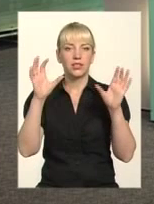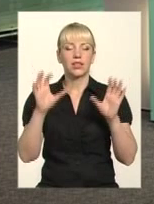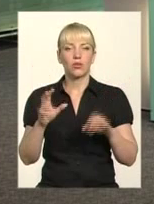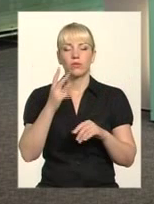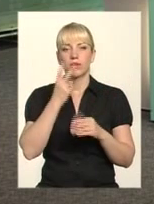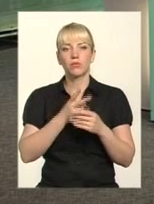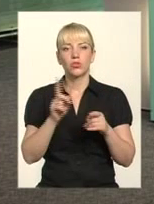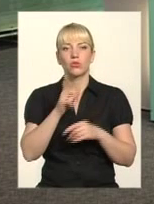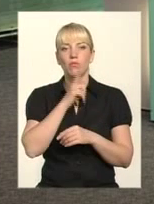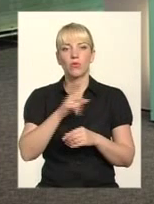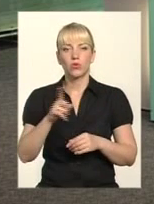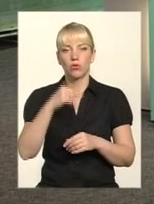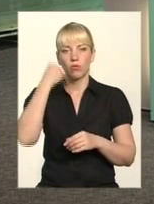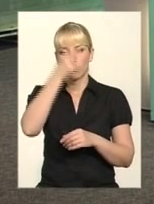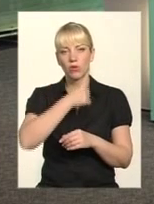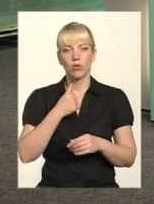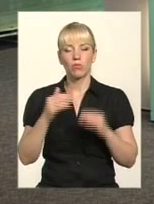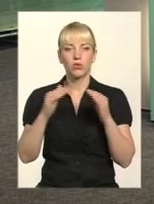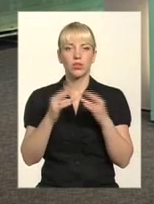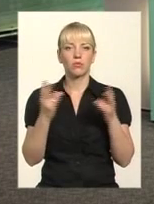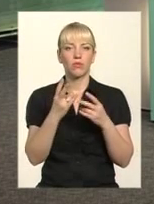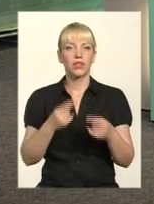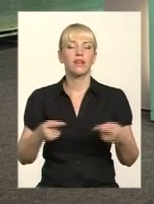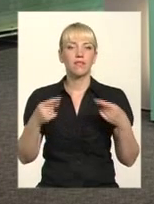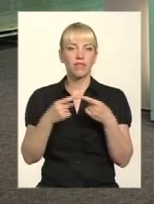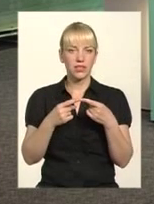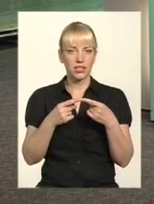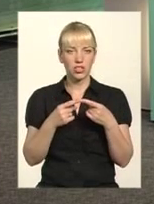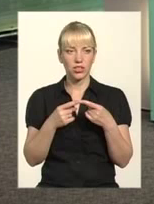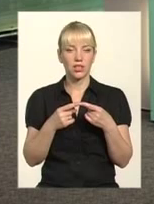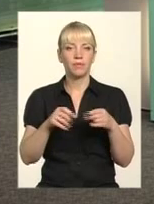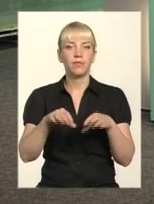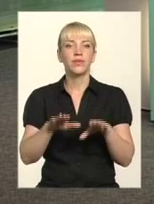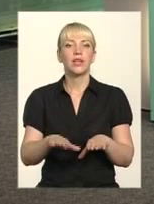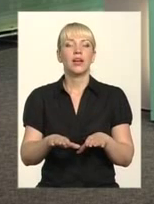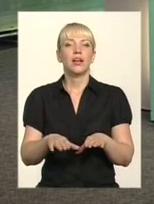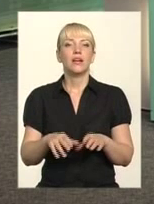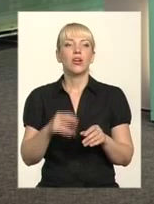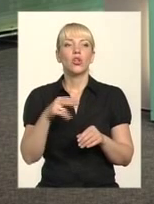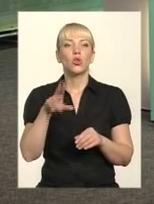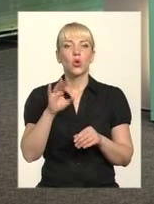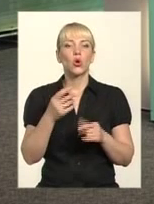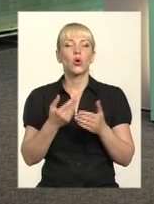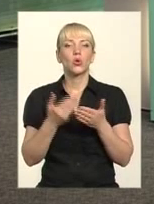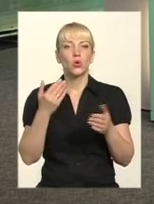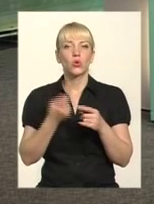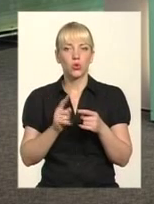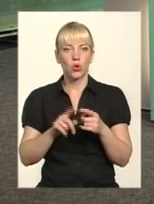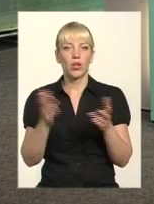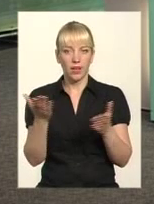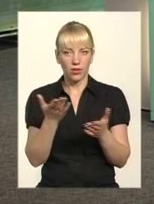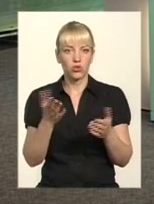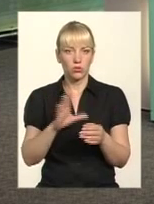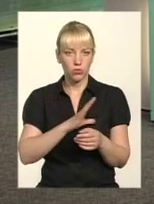передбачає, що протягом року будинок має визначитися, хто має управляти. Але до цього якимось чином він обслуговувався.